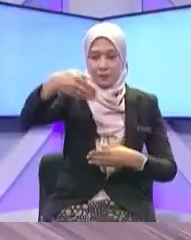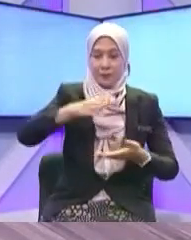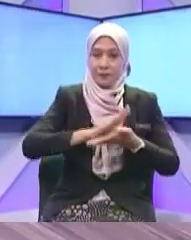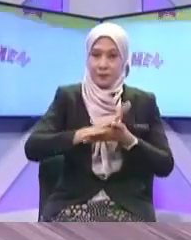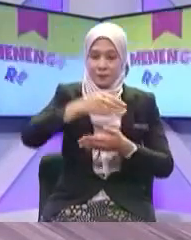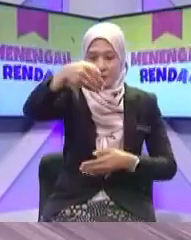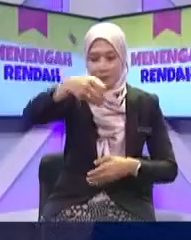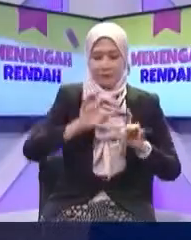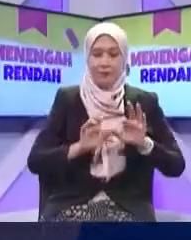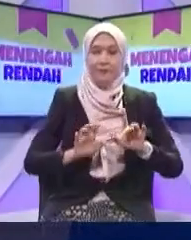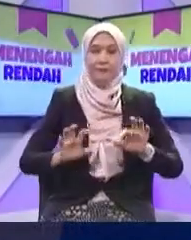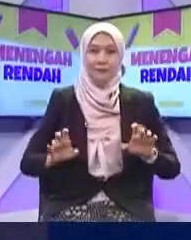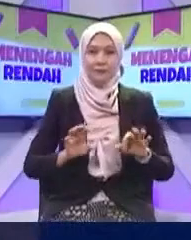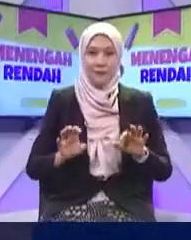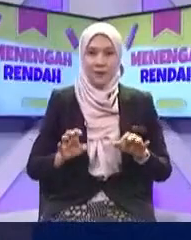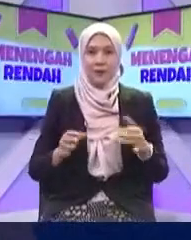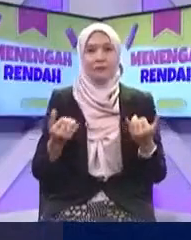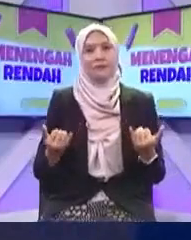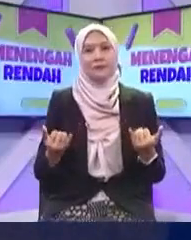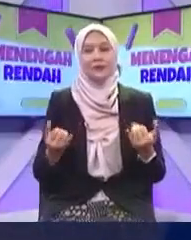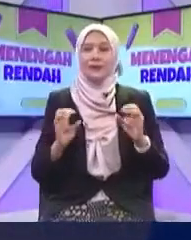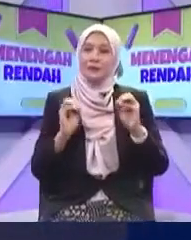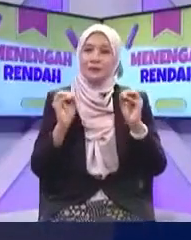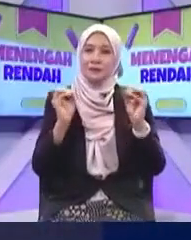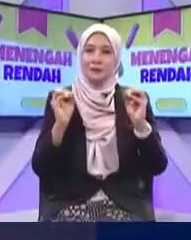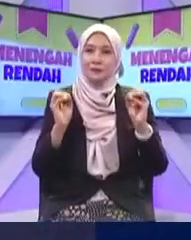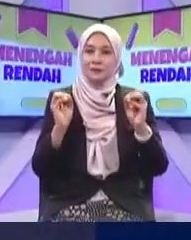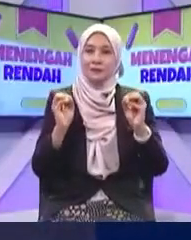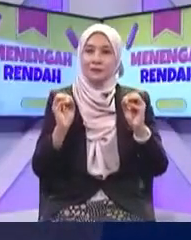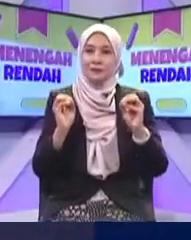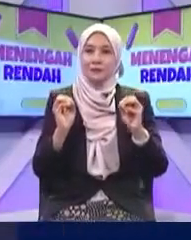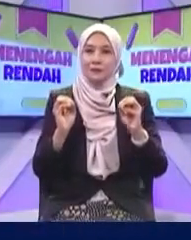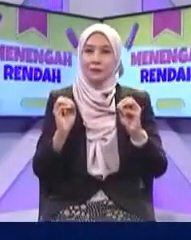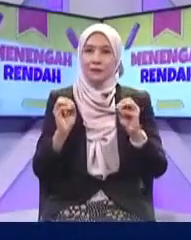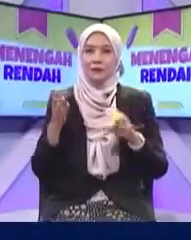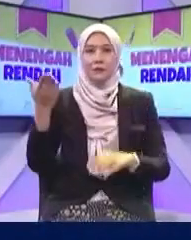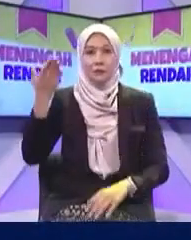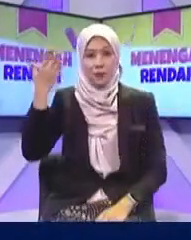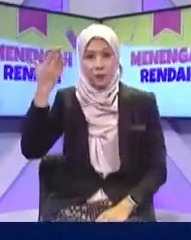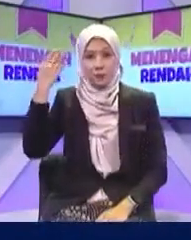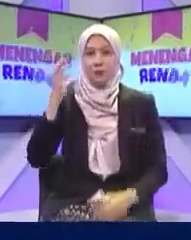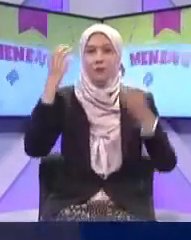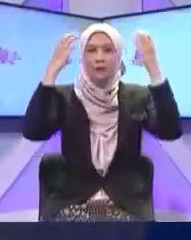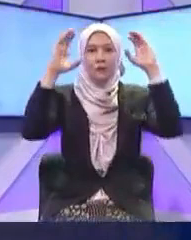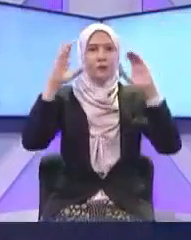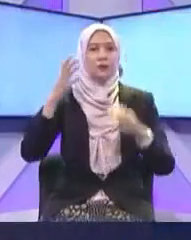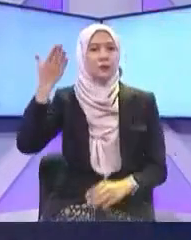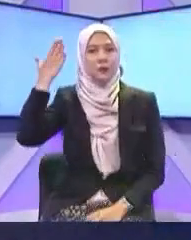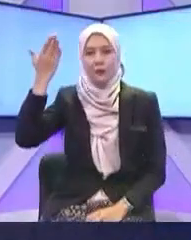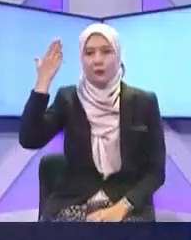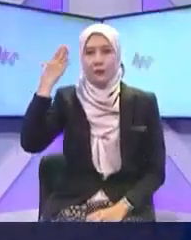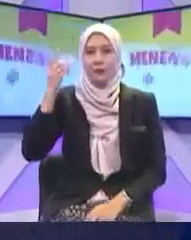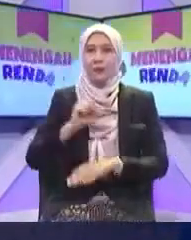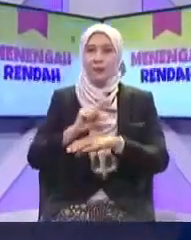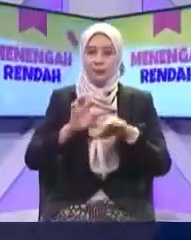taip Satu persatu Kalau saya Sebagai seorang guru Nak sediakan soalan Kepada murid-murid Saya buat soalan guna Mesin taip